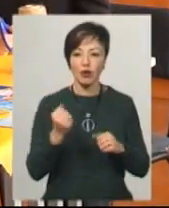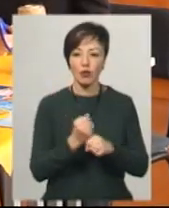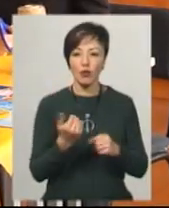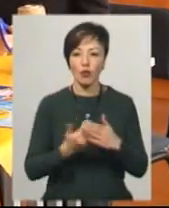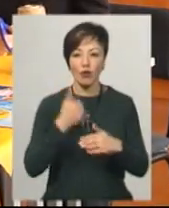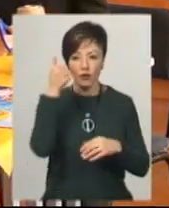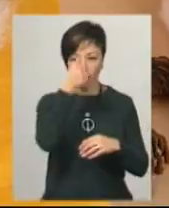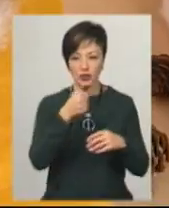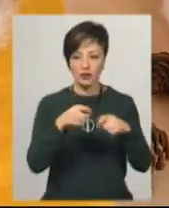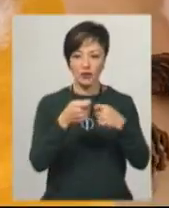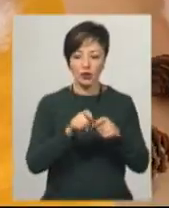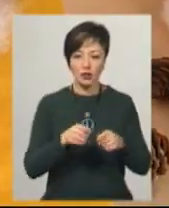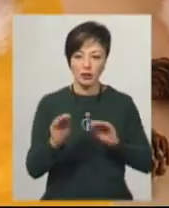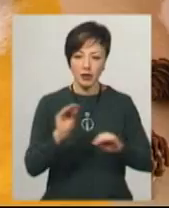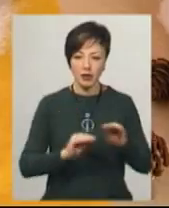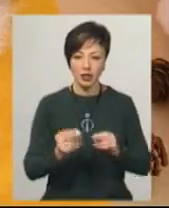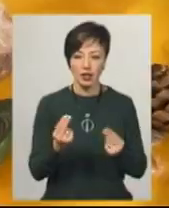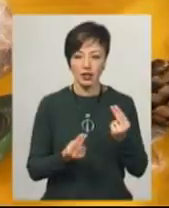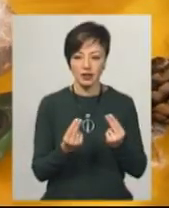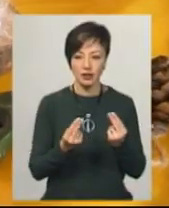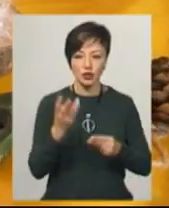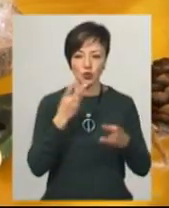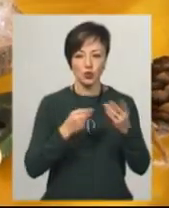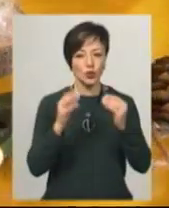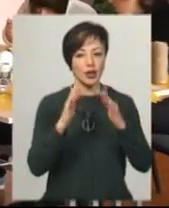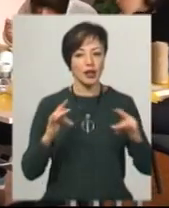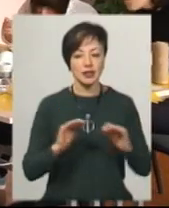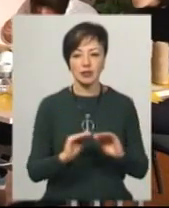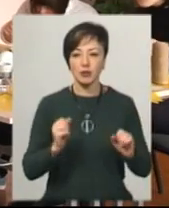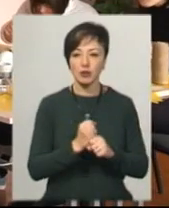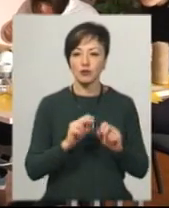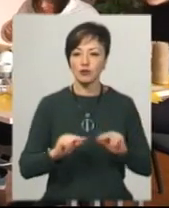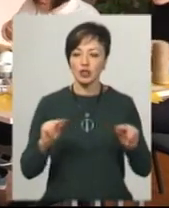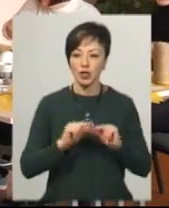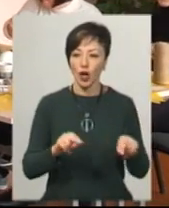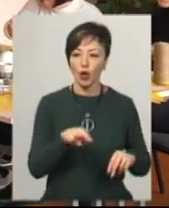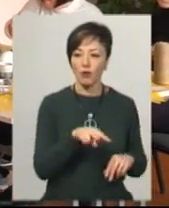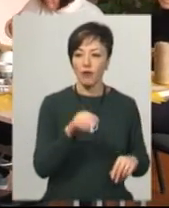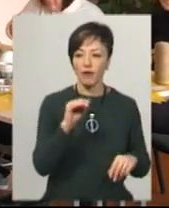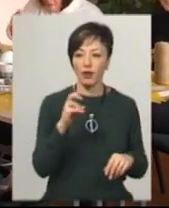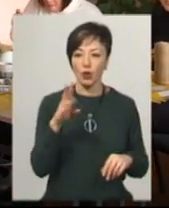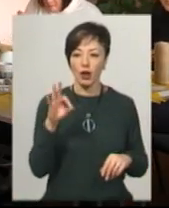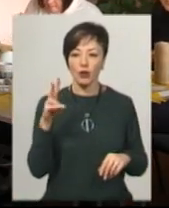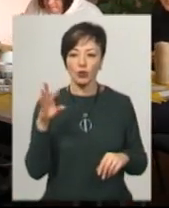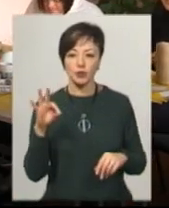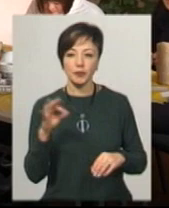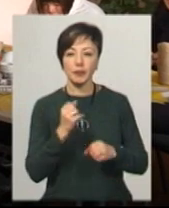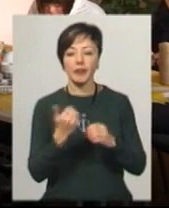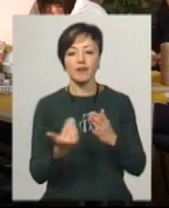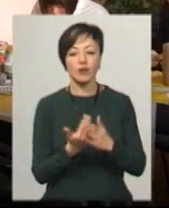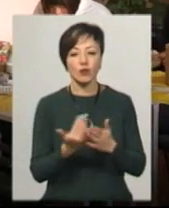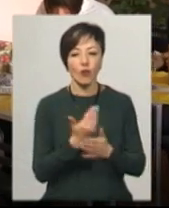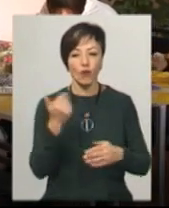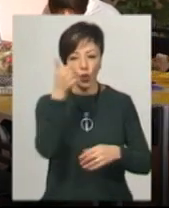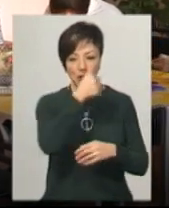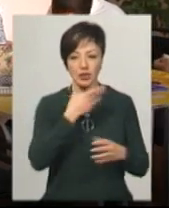віночок, прикрашає його шишками, іграшками та гілками штучної ялинки. Дітьми працює вчителька Любов Федоренко. «Готовляємо новорічні прикраси, тому що це